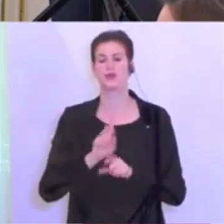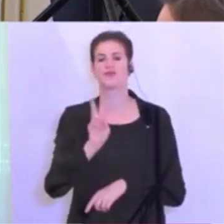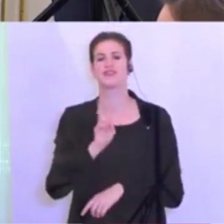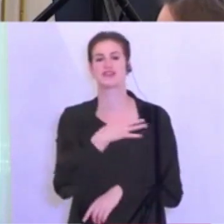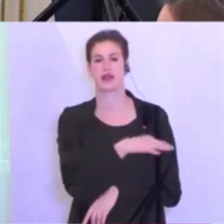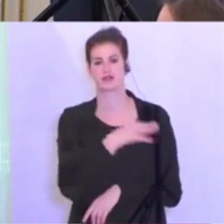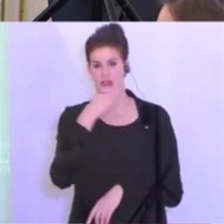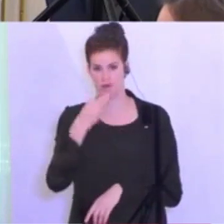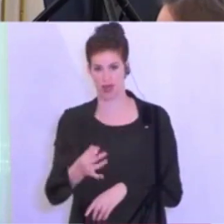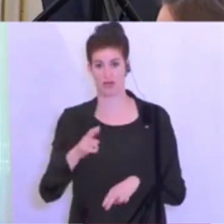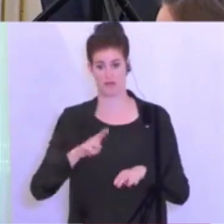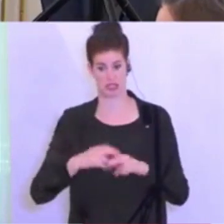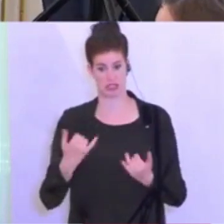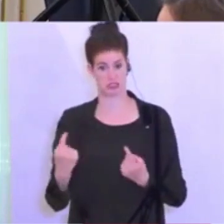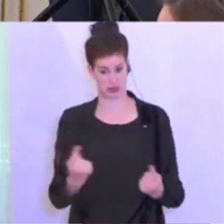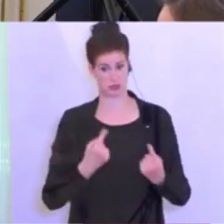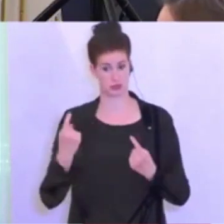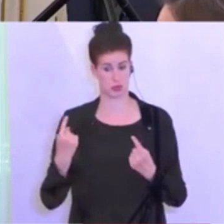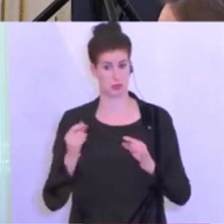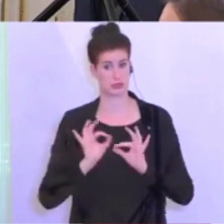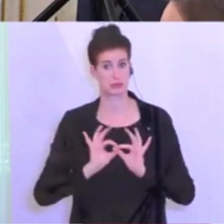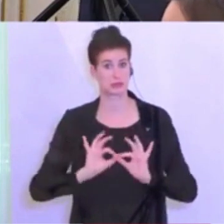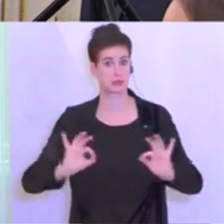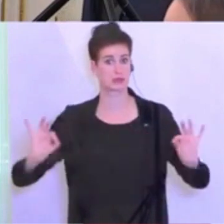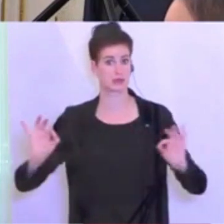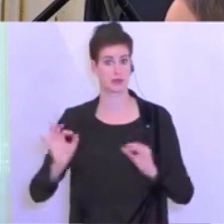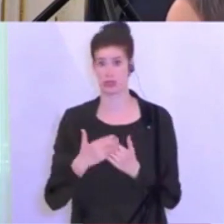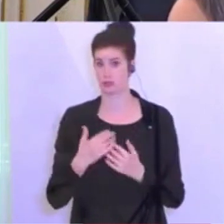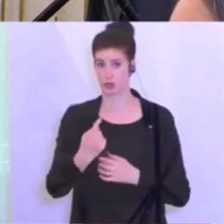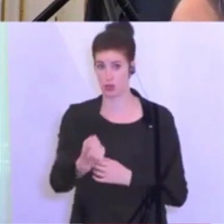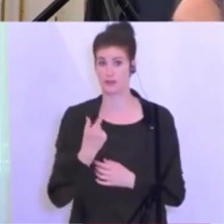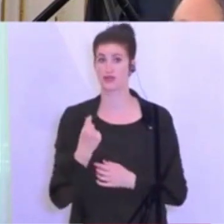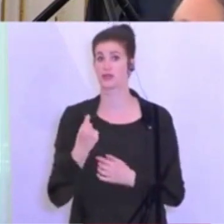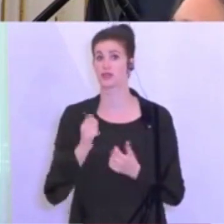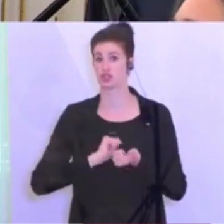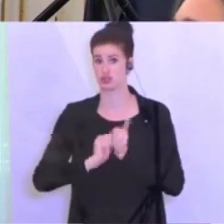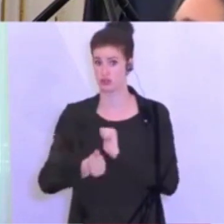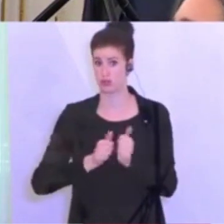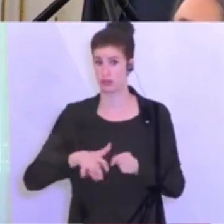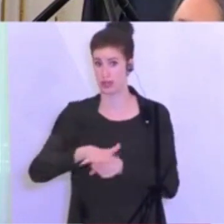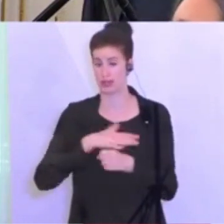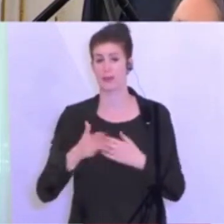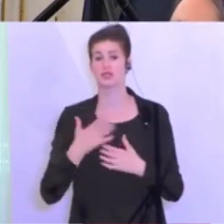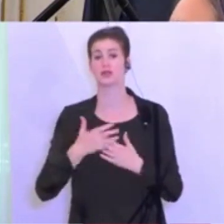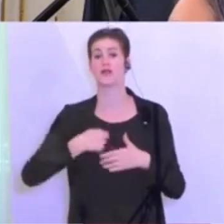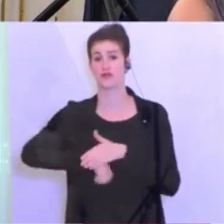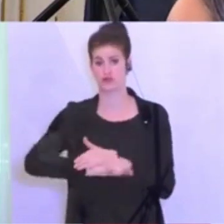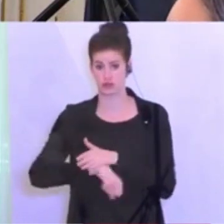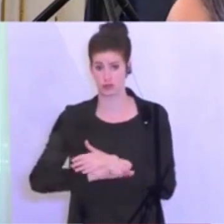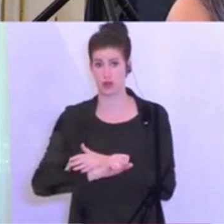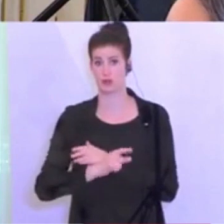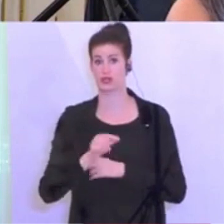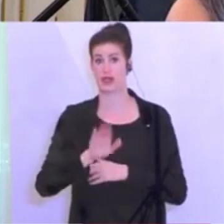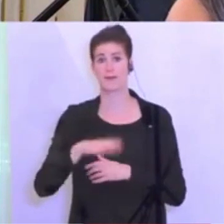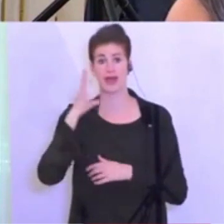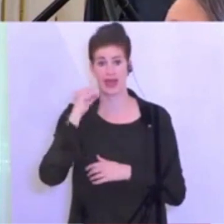ist und wenn sich das verbessert, die Viruslage derzeit. Heißt das, dass zum Beispiel im Sport, im Fußball es ab